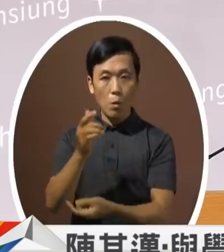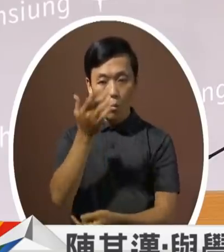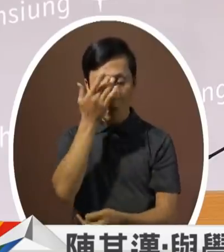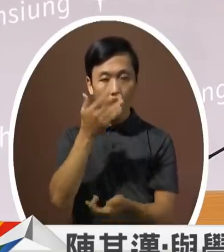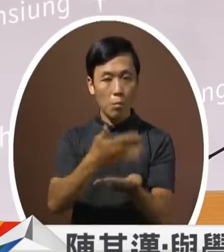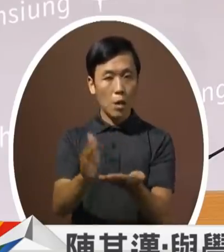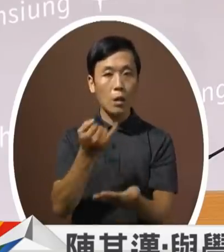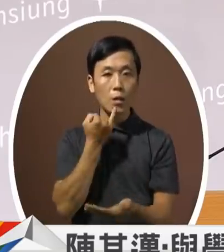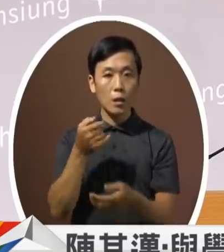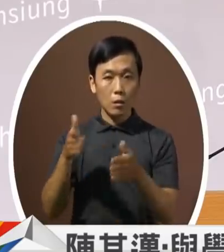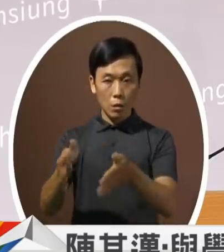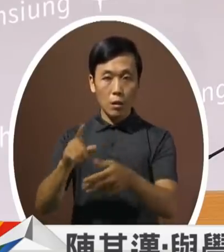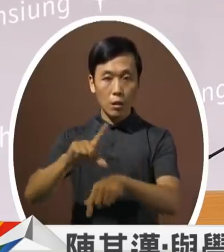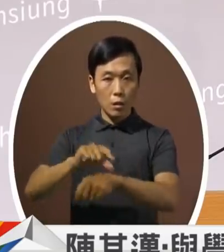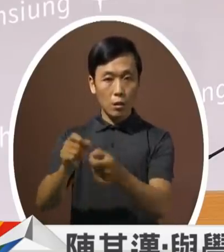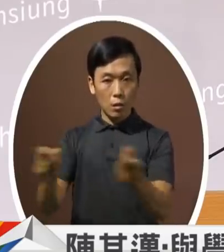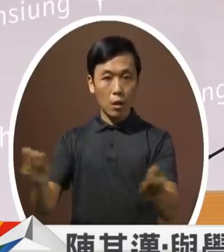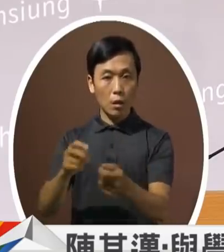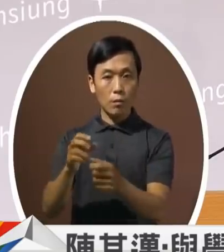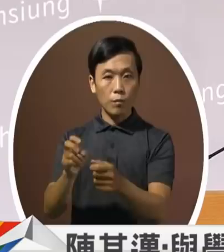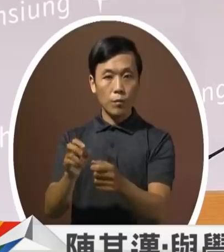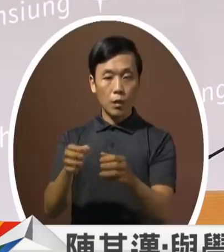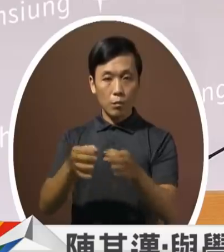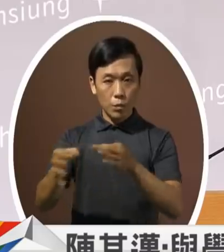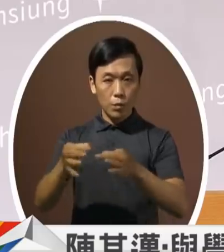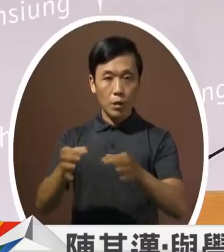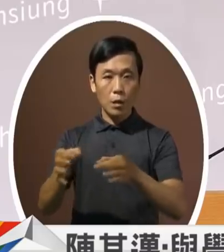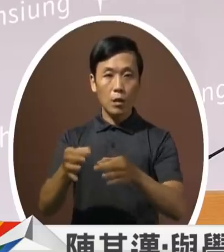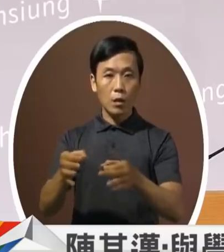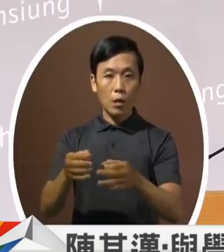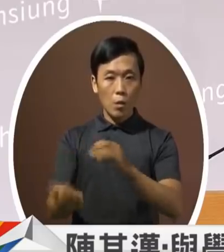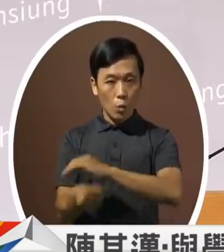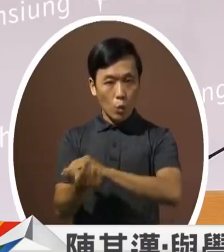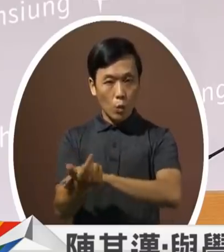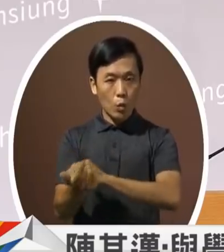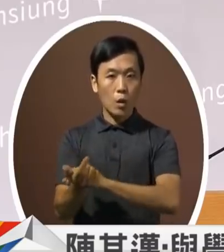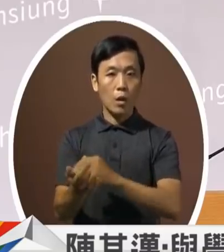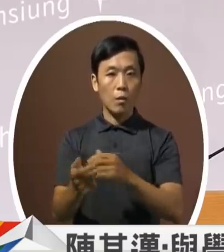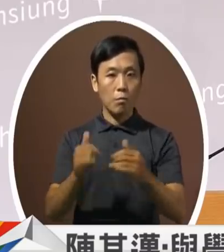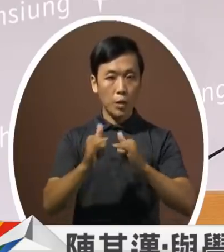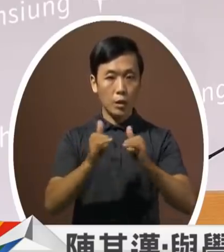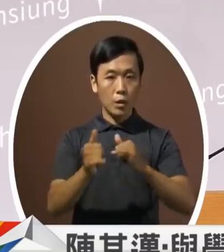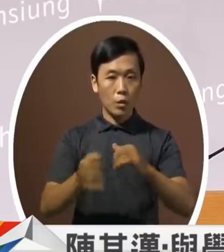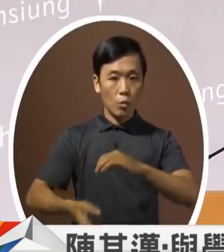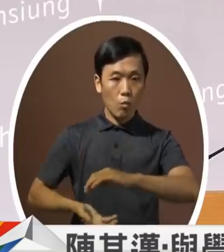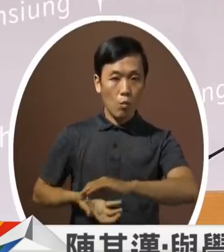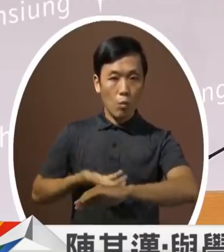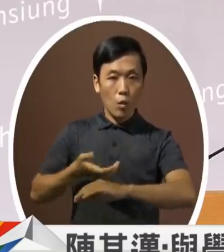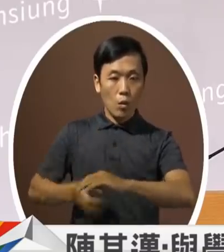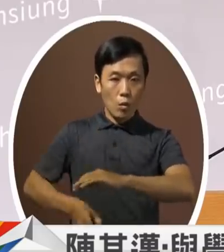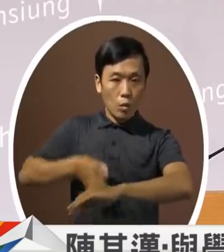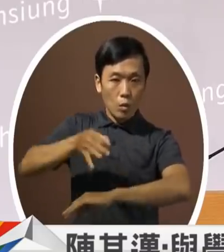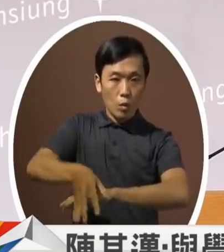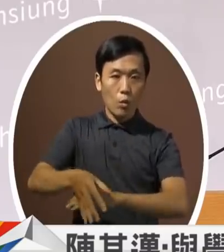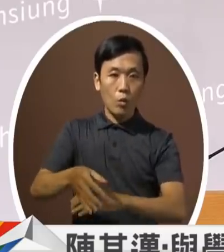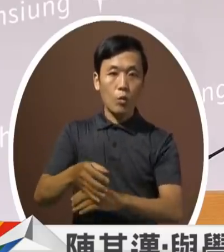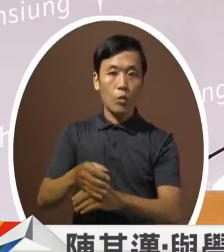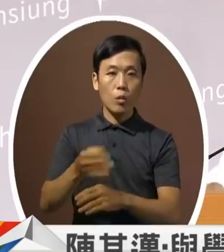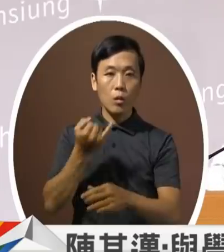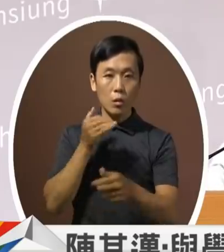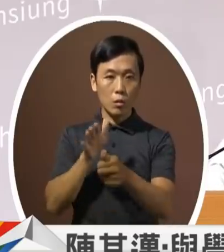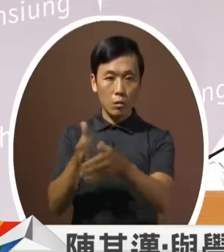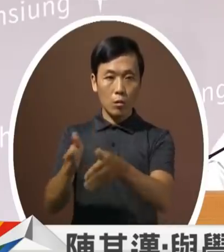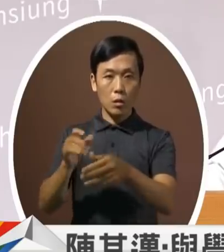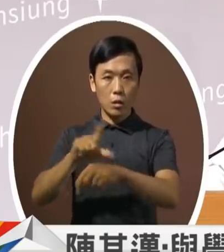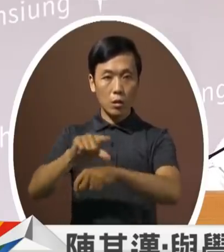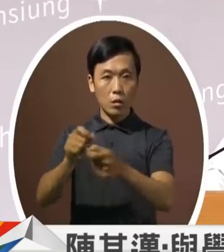我们在长照产业能够把它更加紧的加速的用民间的资源来进行整个长照的一个照